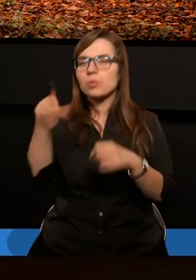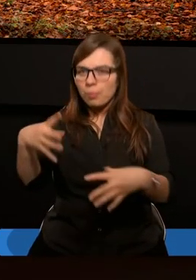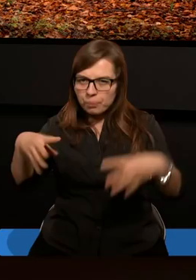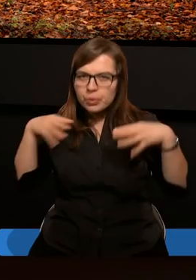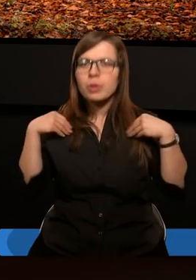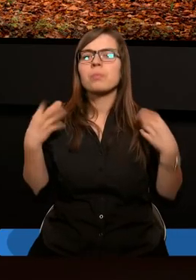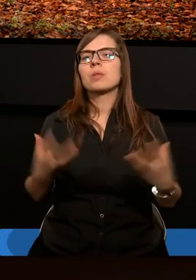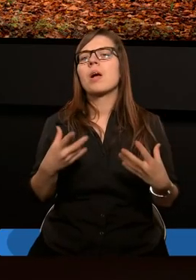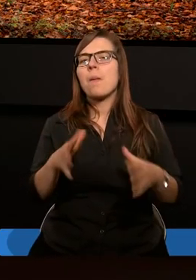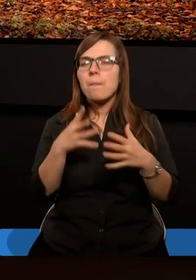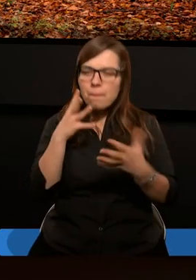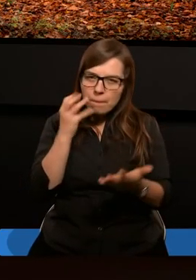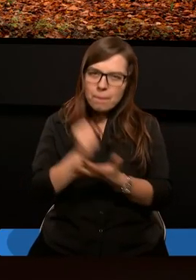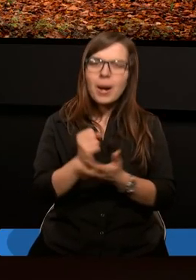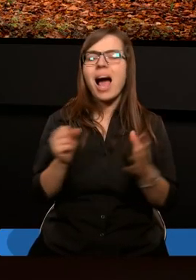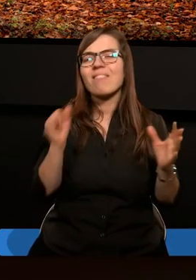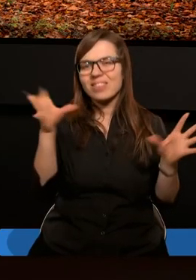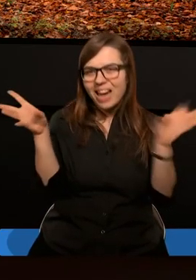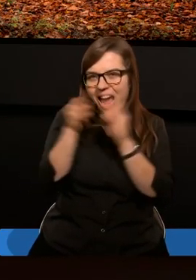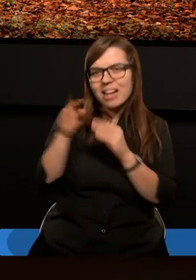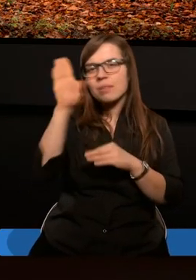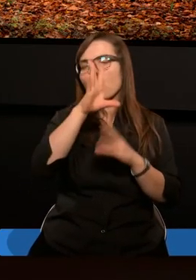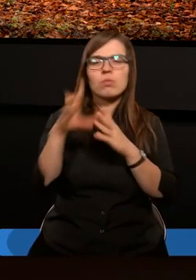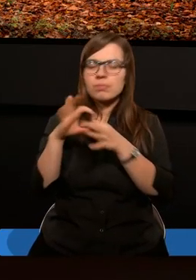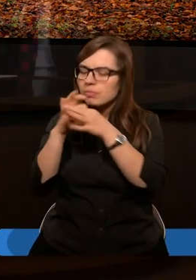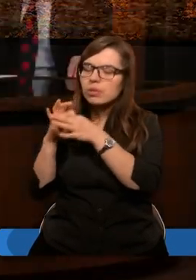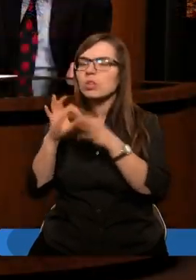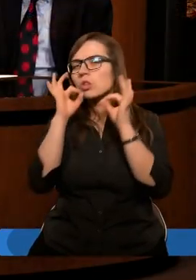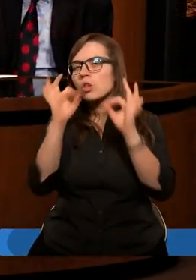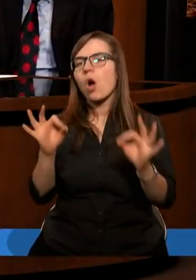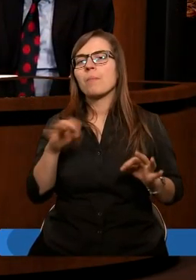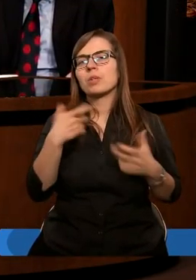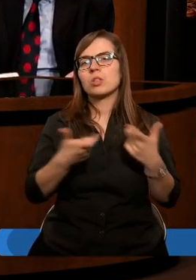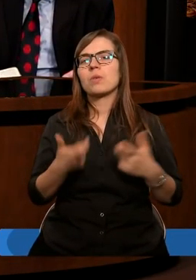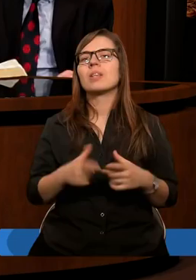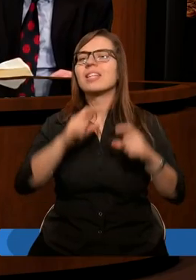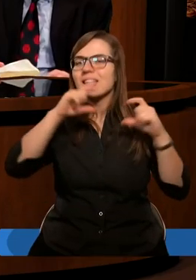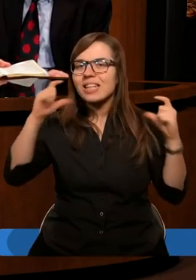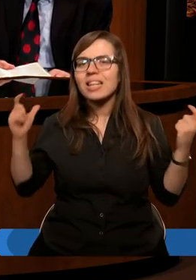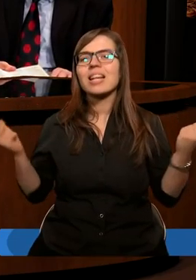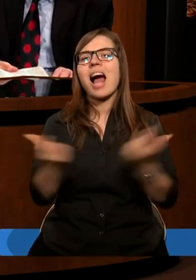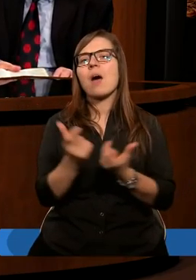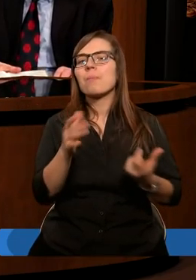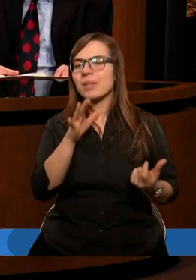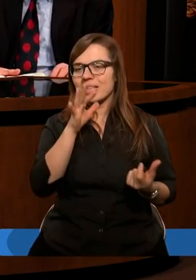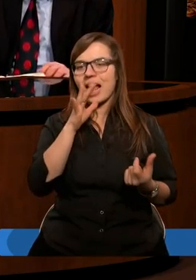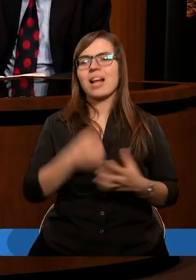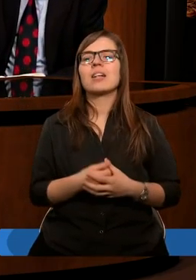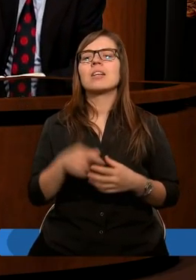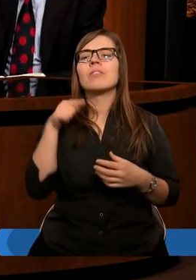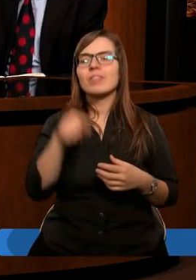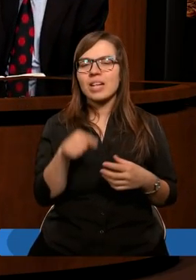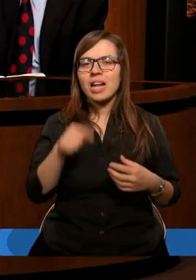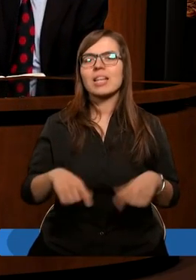go przyjmą, razem stworzą coś, co 26 werset nazywa całym Izraelem.